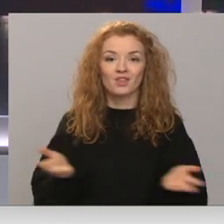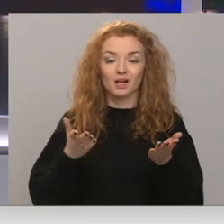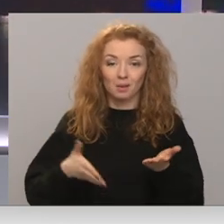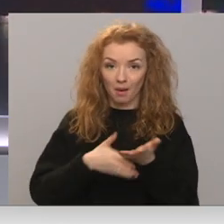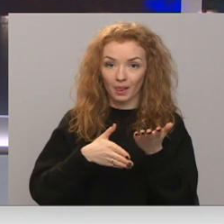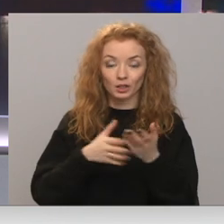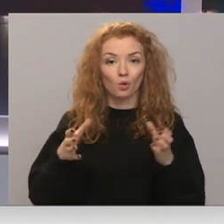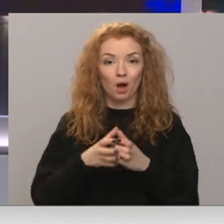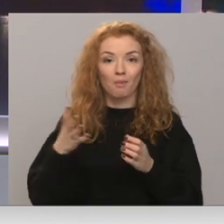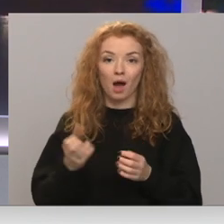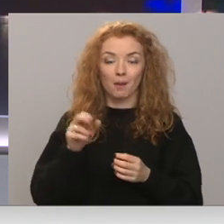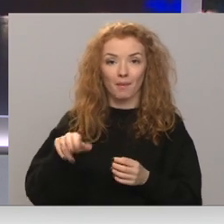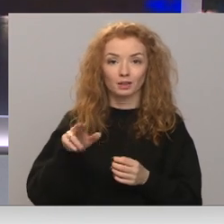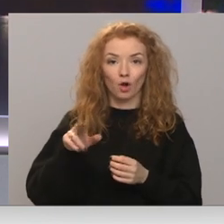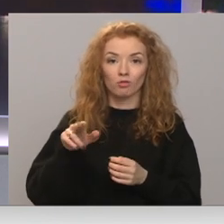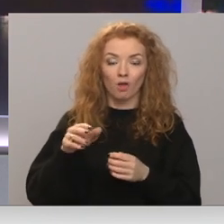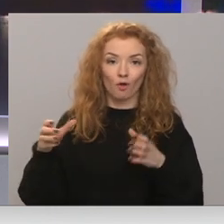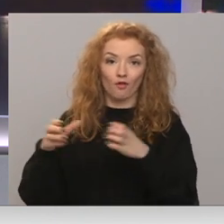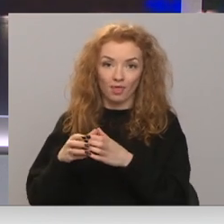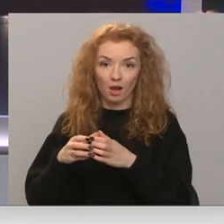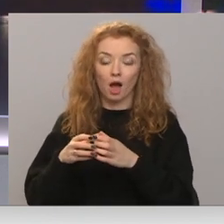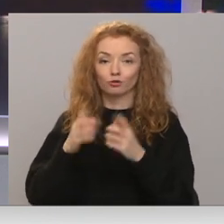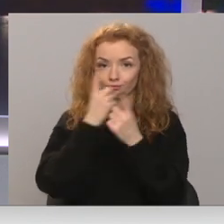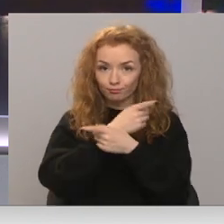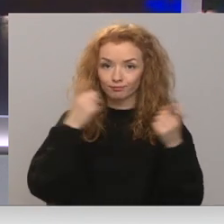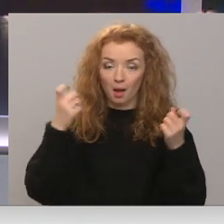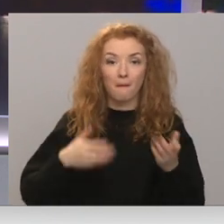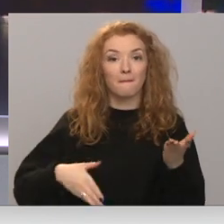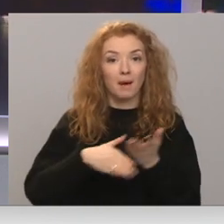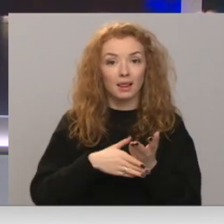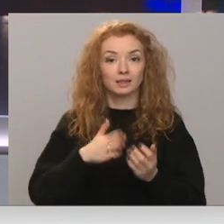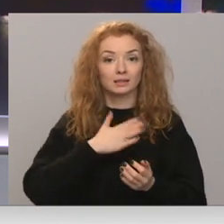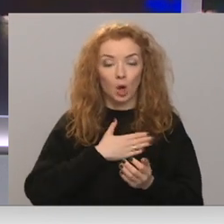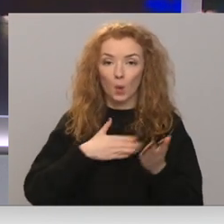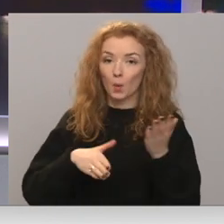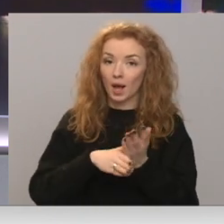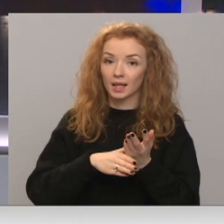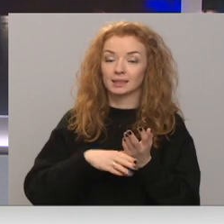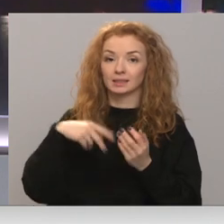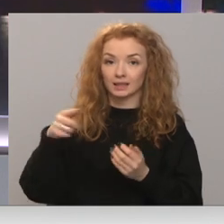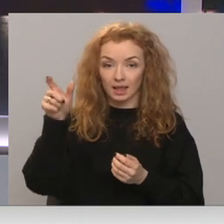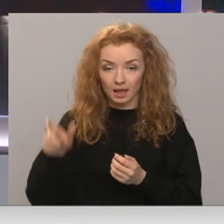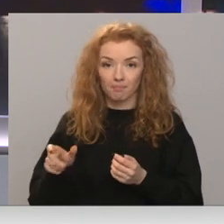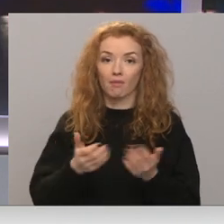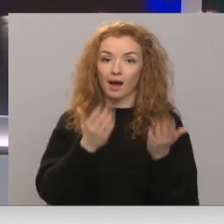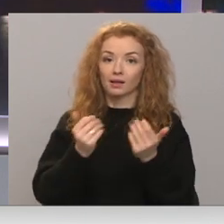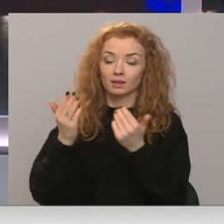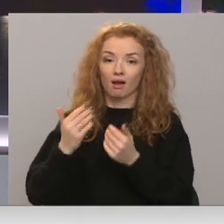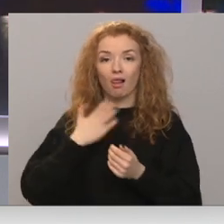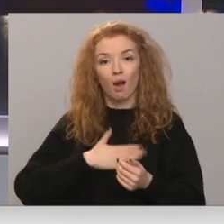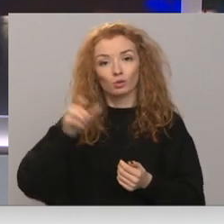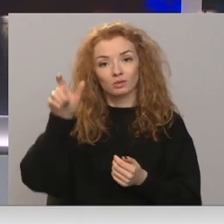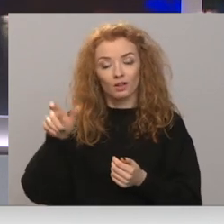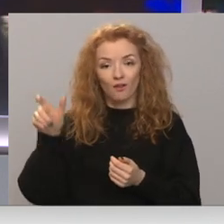kopā Latvijas Pensionāra federācija atklāja kampaņu Palīdzi sev, palīdzi citiem. Kampaņā iesaistīties aicināti labas gribas